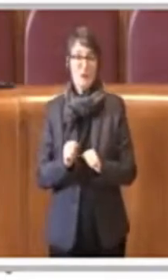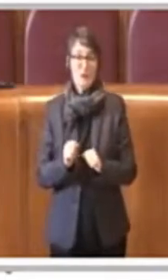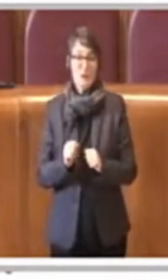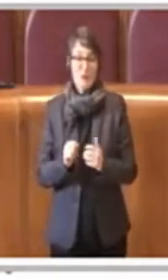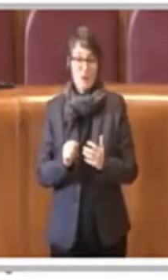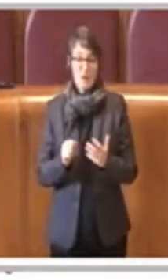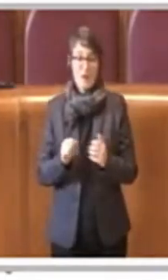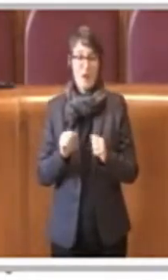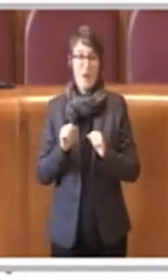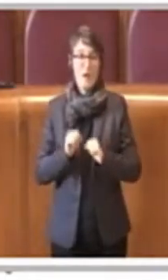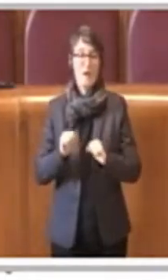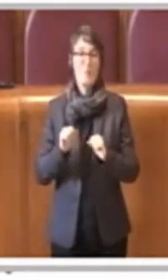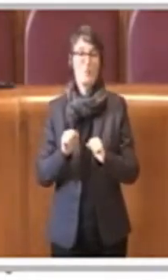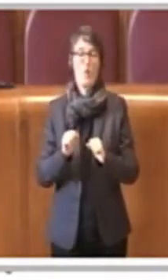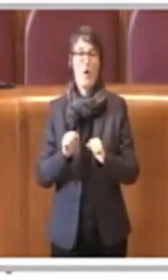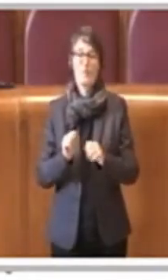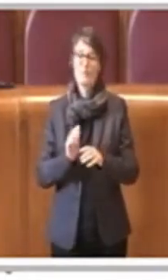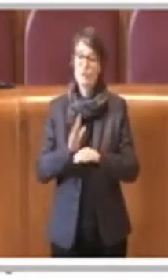politica del cibo.